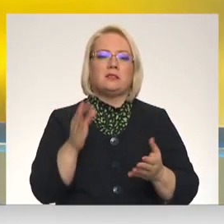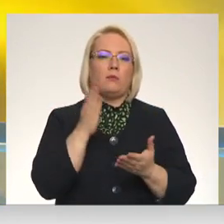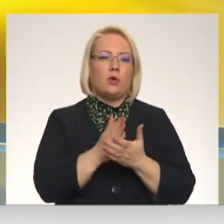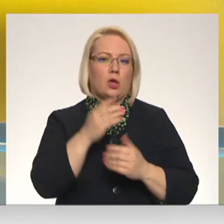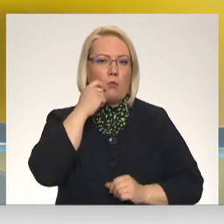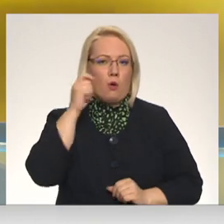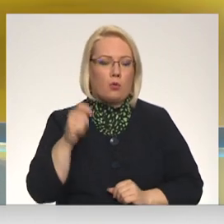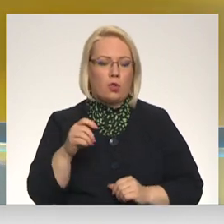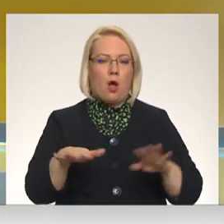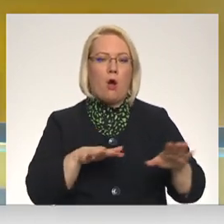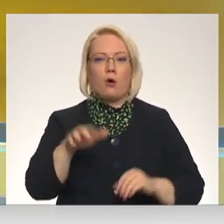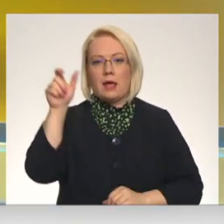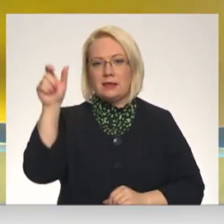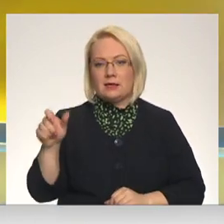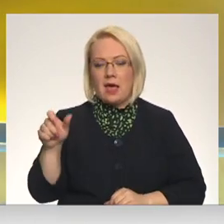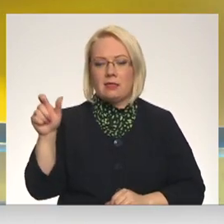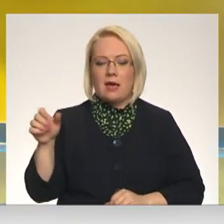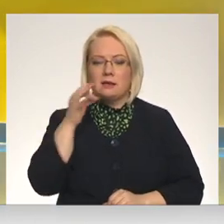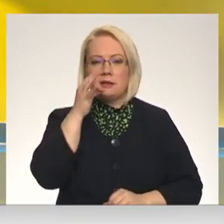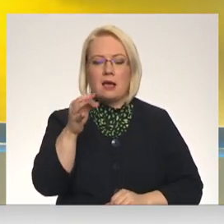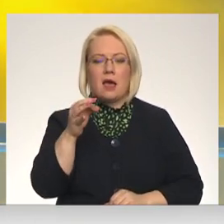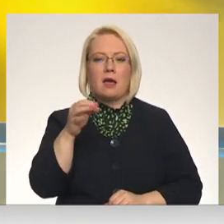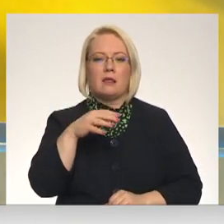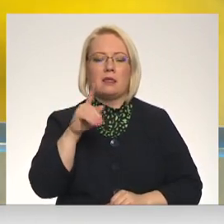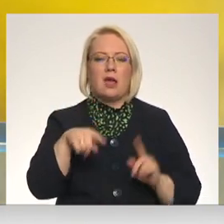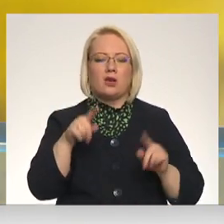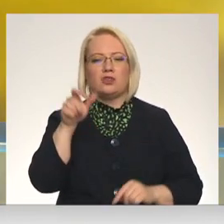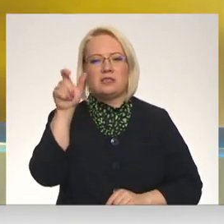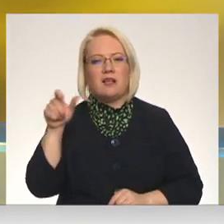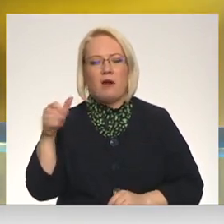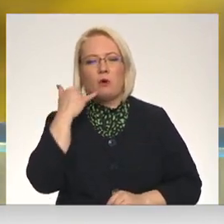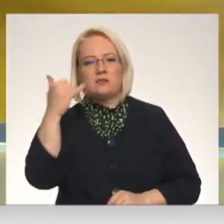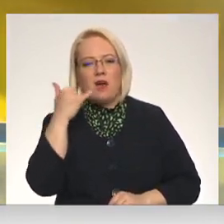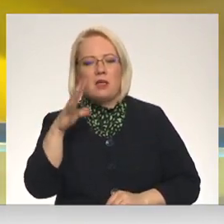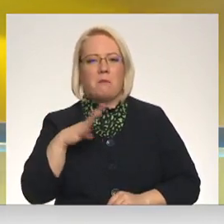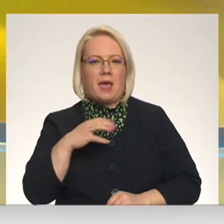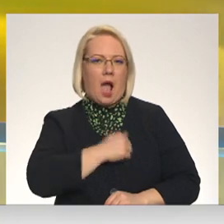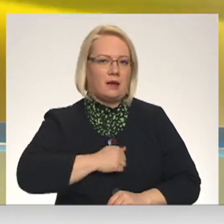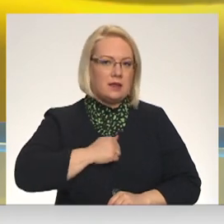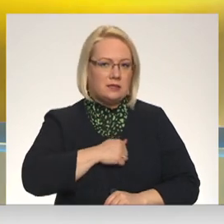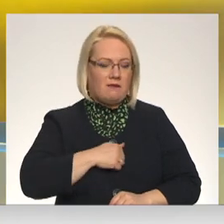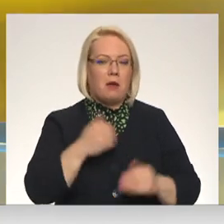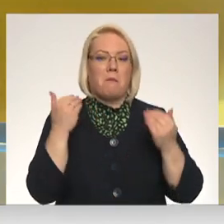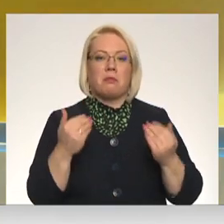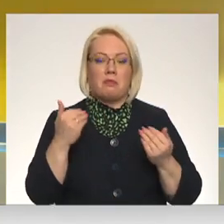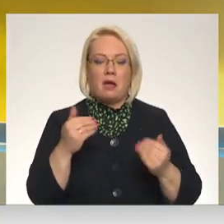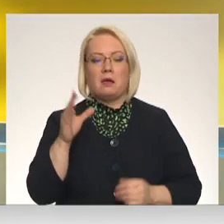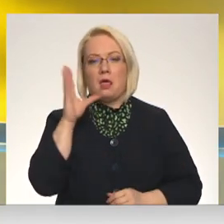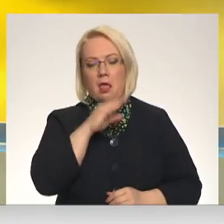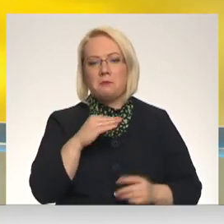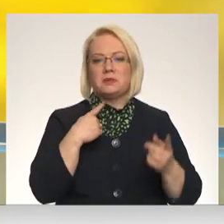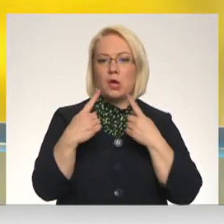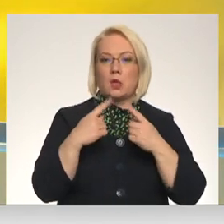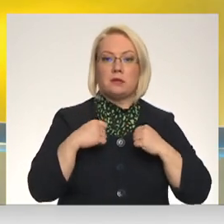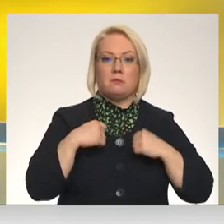Organizētājs saka, sākumā sazvanītie cilvēki daudz biežāk bijuši noskiņot agresīvi, bet tagad izdodas sarunāties arī mierīgi.